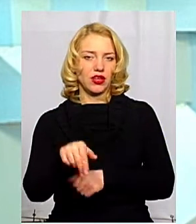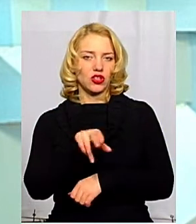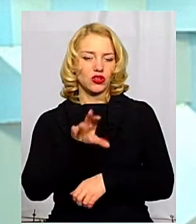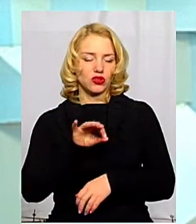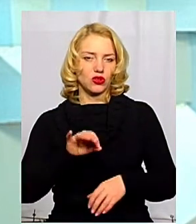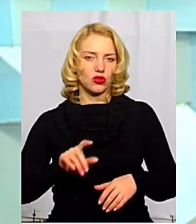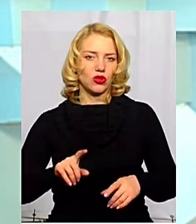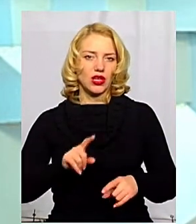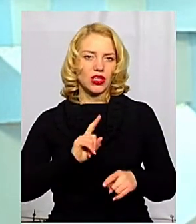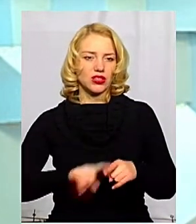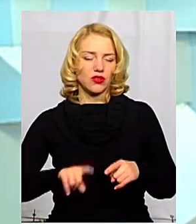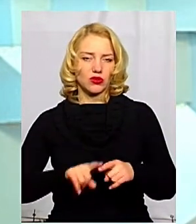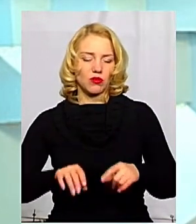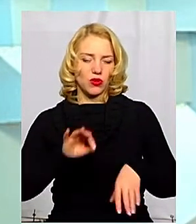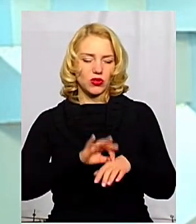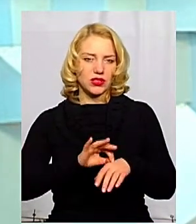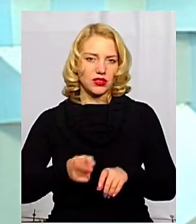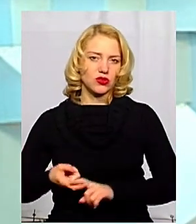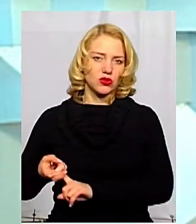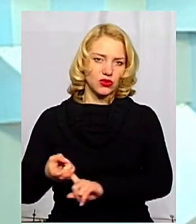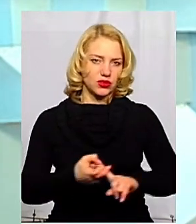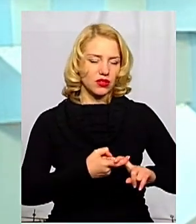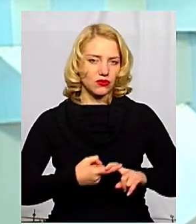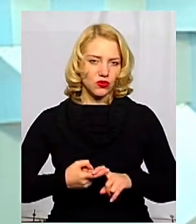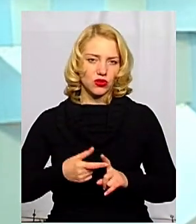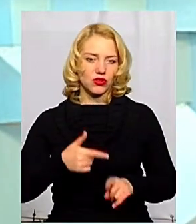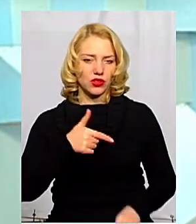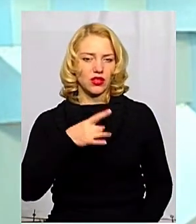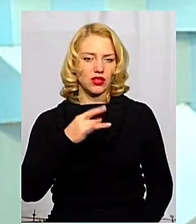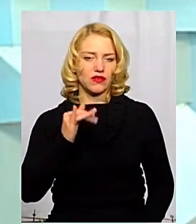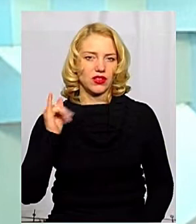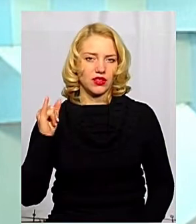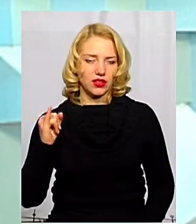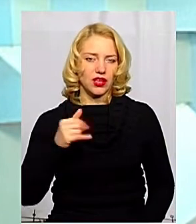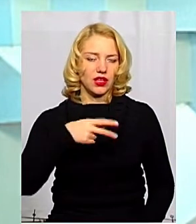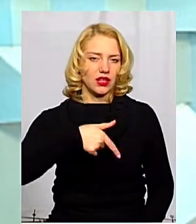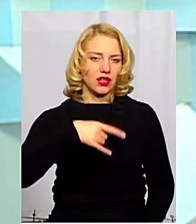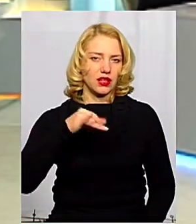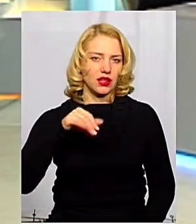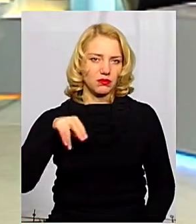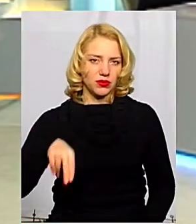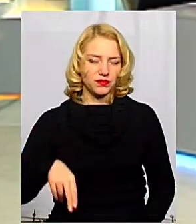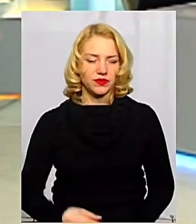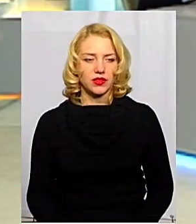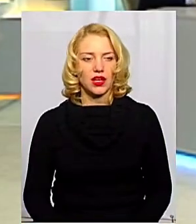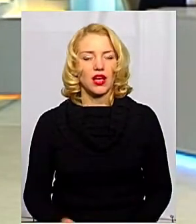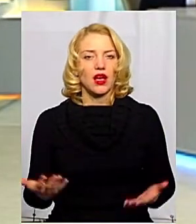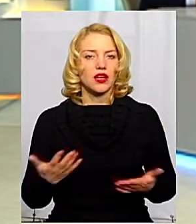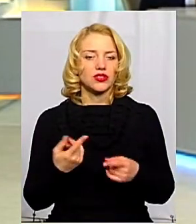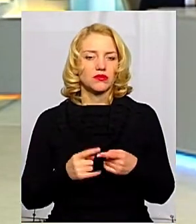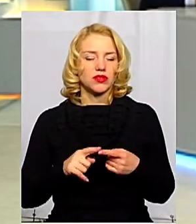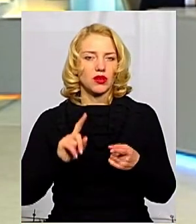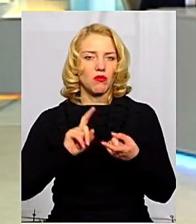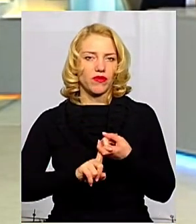інтенсивності процесу захворювання на гострі респіраторні інфекції та грип. А з чим це пов